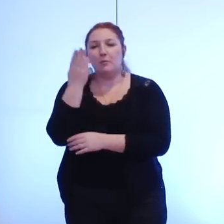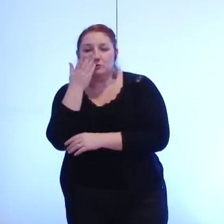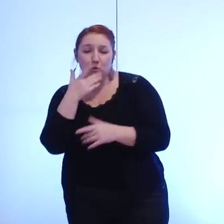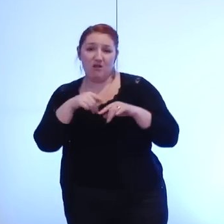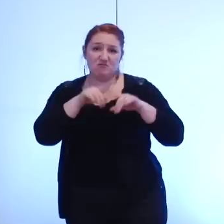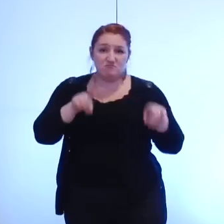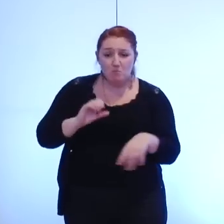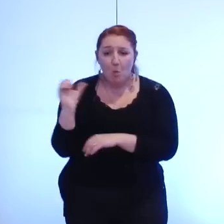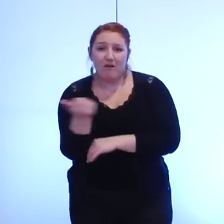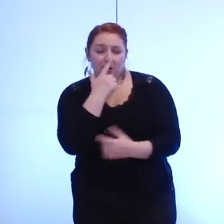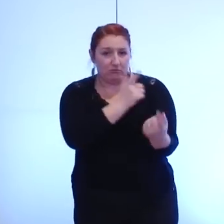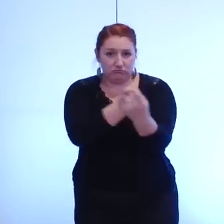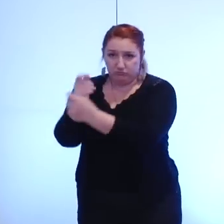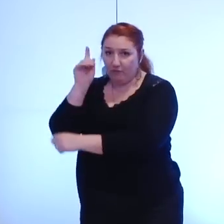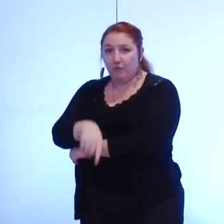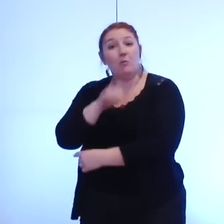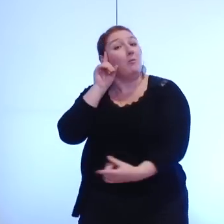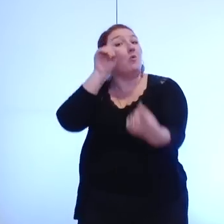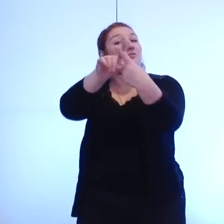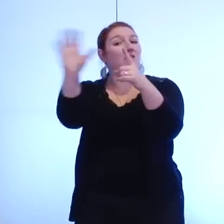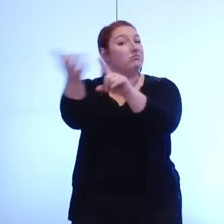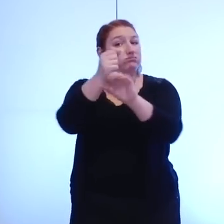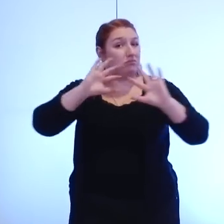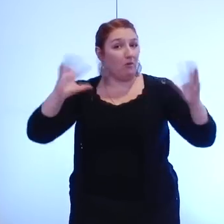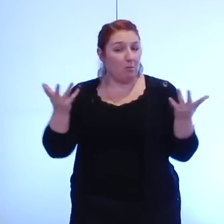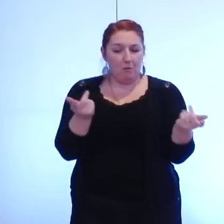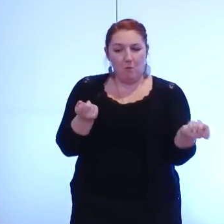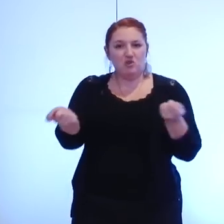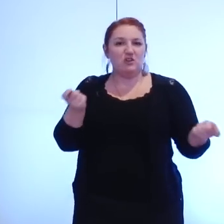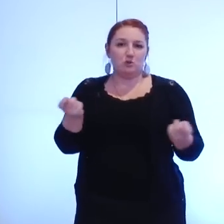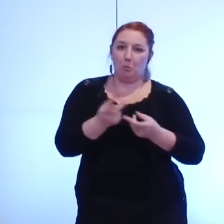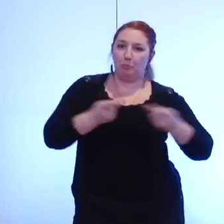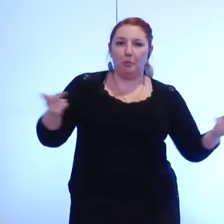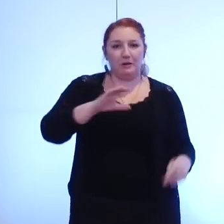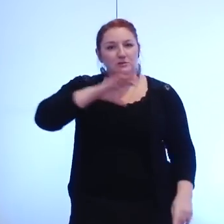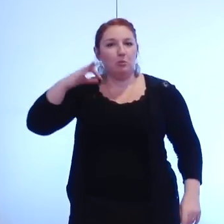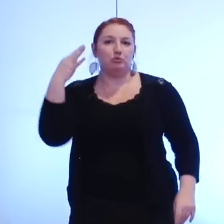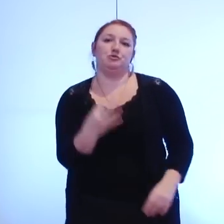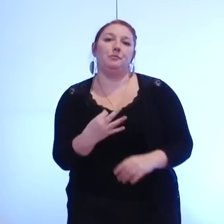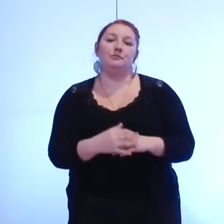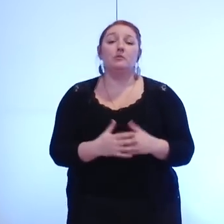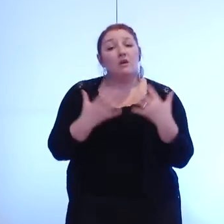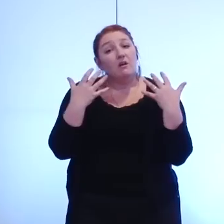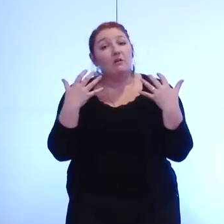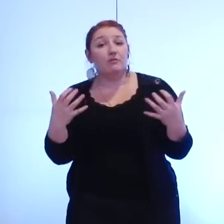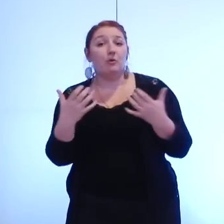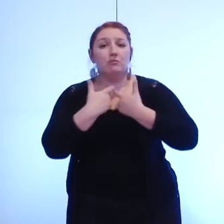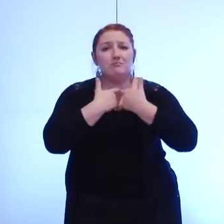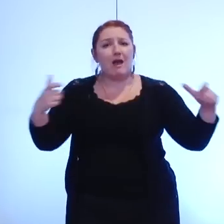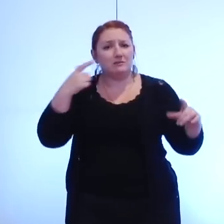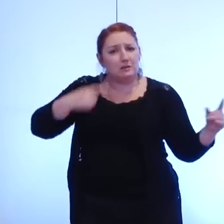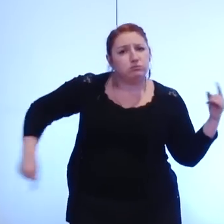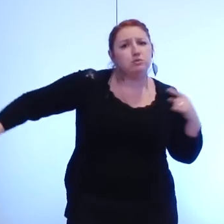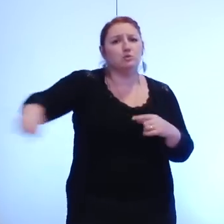de remplir ses objectifs autrement qu'avec l'appui d'un mode de gestion 100% public si nous voulons garantir son accès à tous